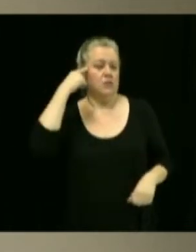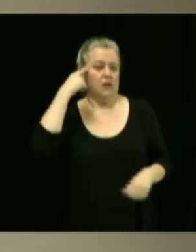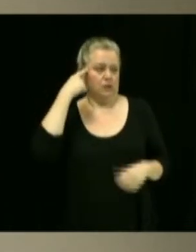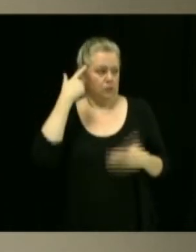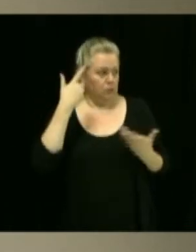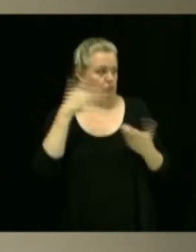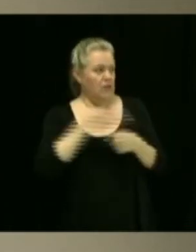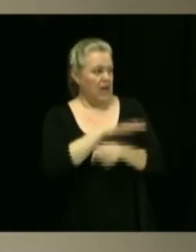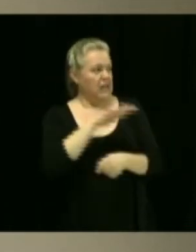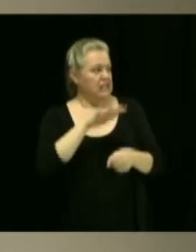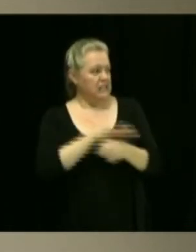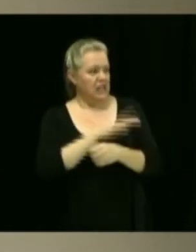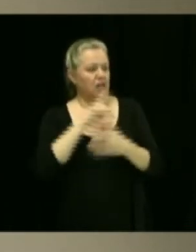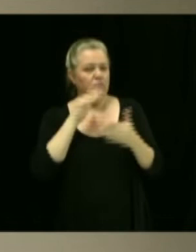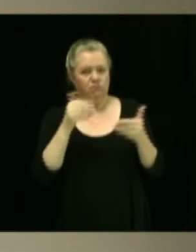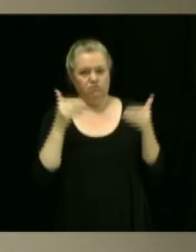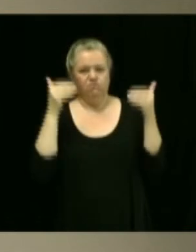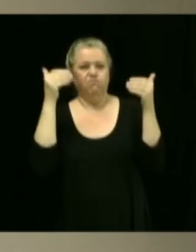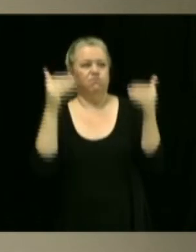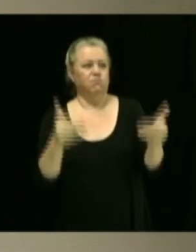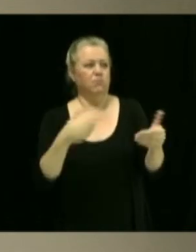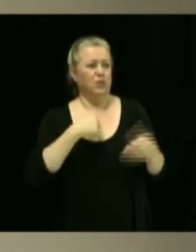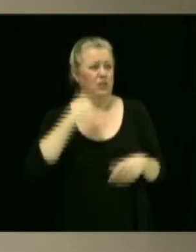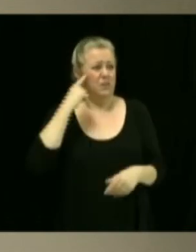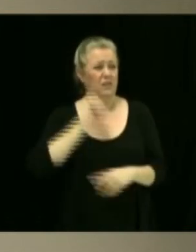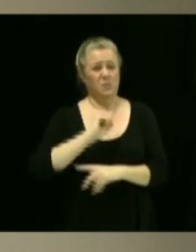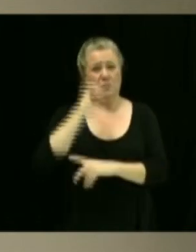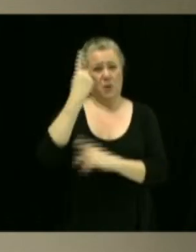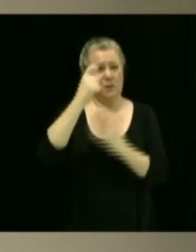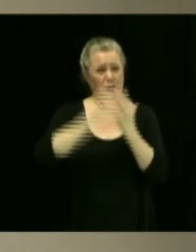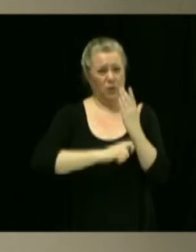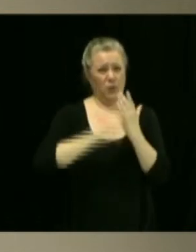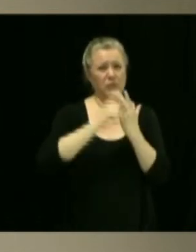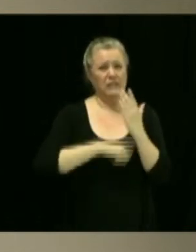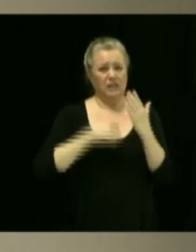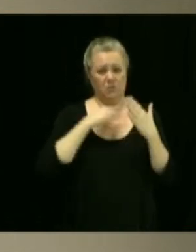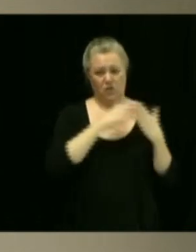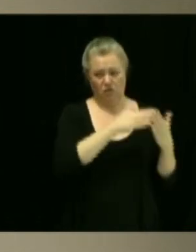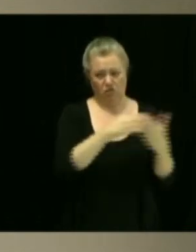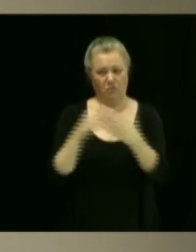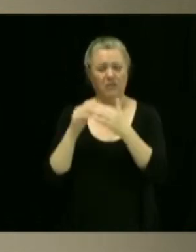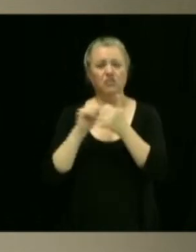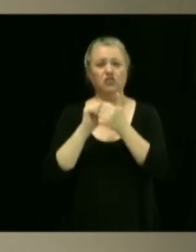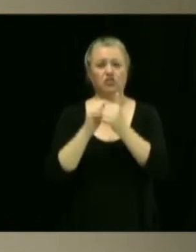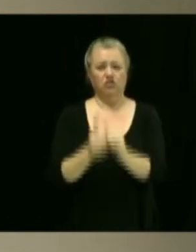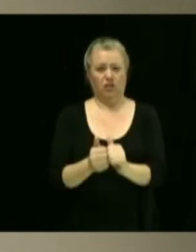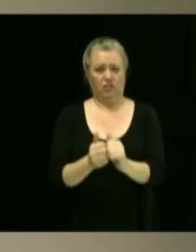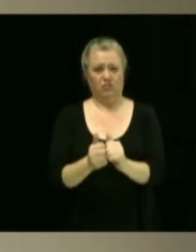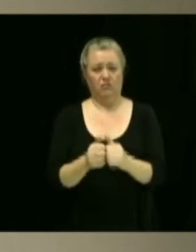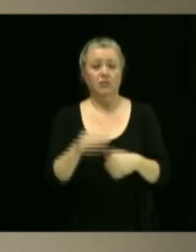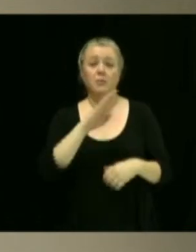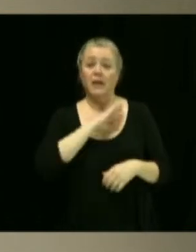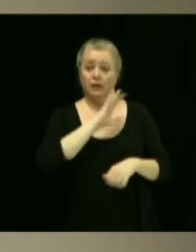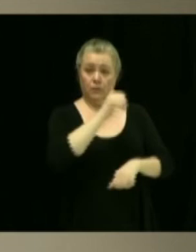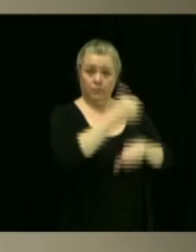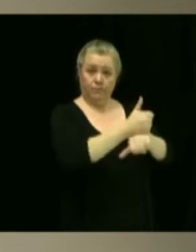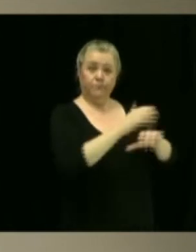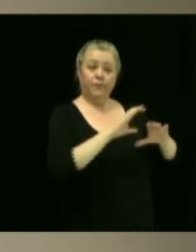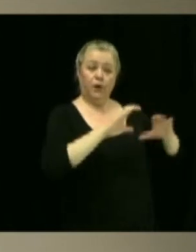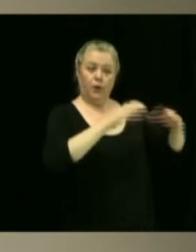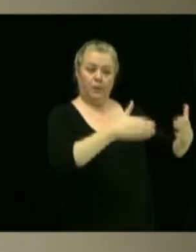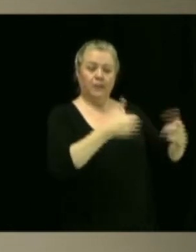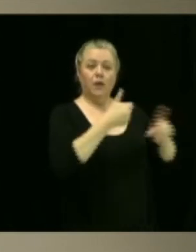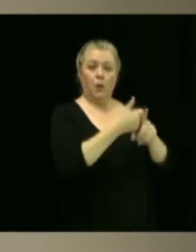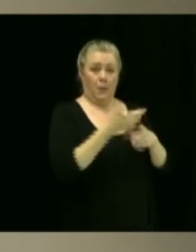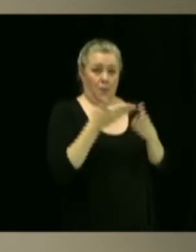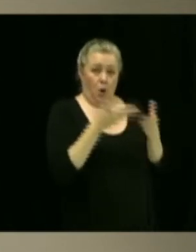pour lesquels j'ai demandé des changements. On a, entre autres, mis sur pied un comité qui est là pour vous accompagner et essayer de trouver des solutions